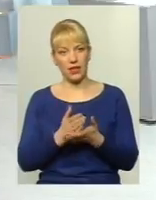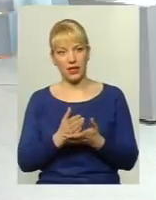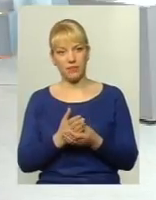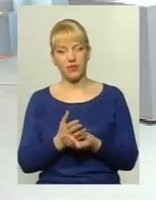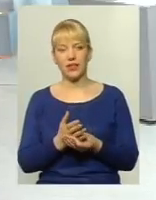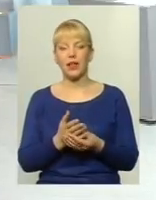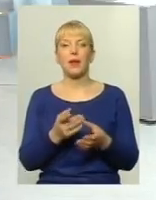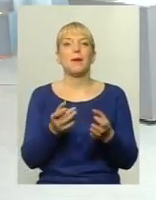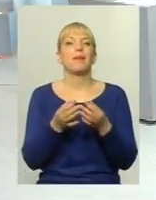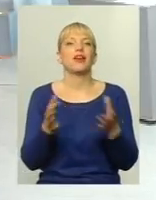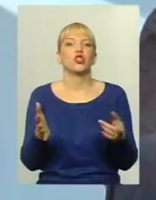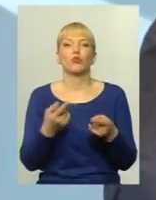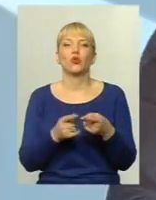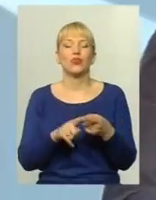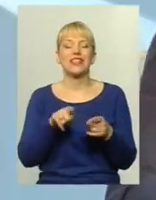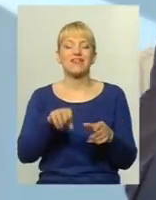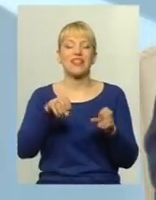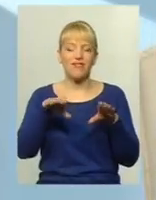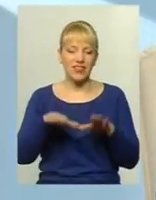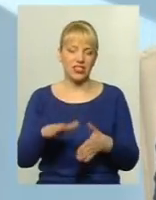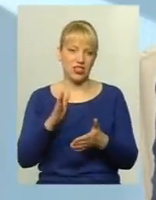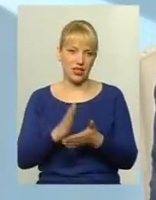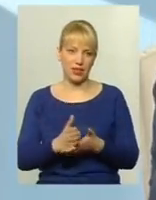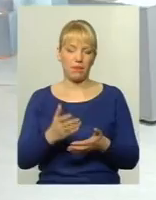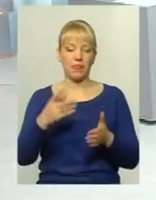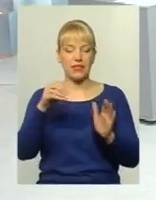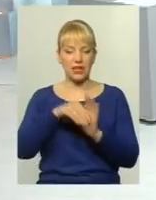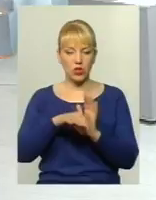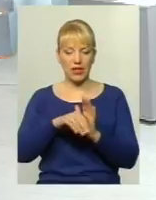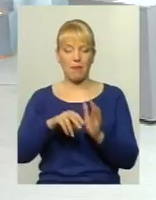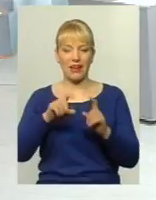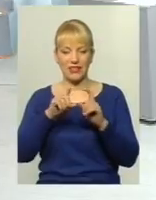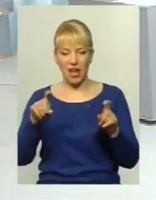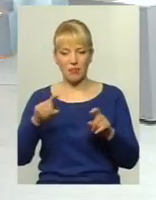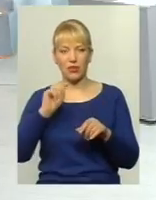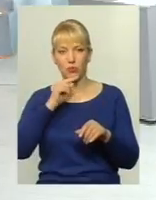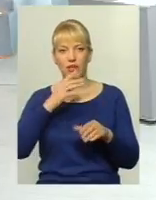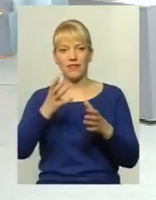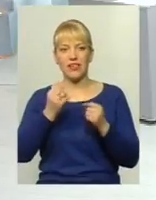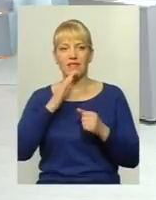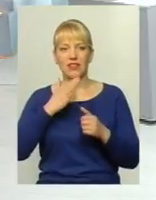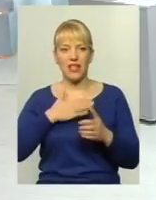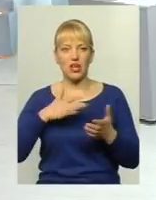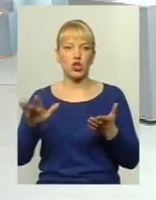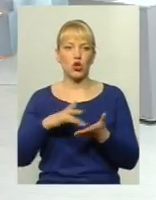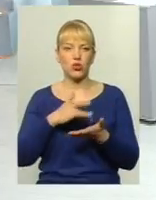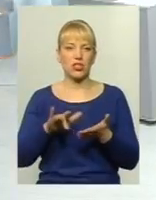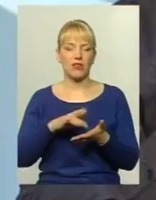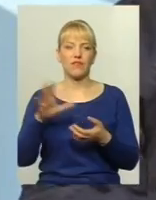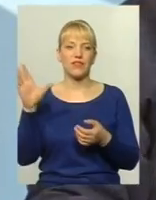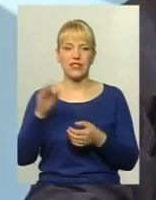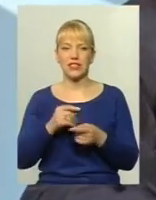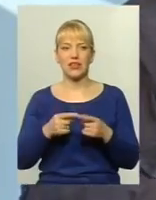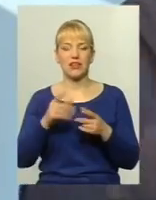перевезення в в місті вирішено. Є складові. Департамент економіки, взявши наші розрахунки, я можу сказати, всі до одного